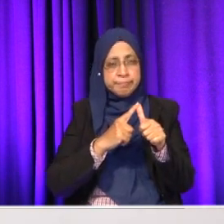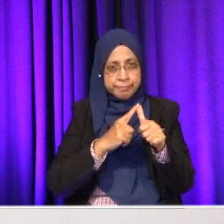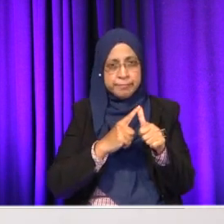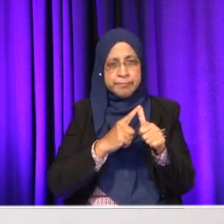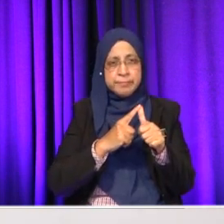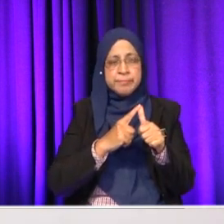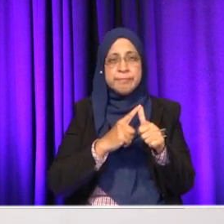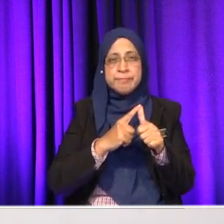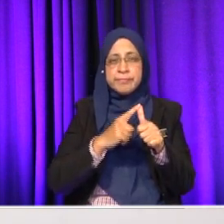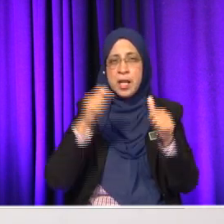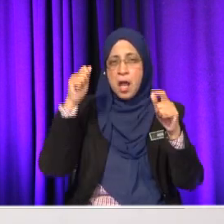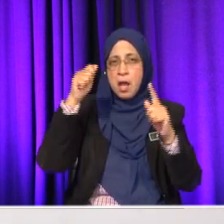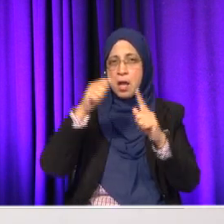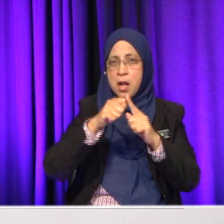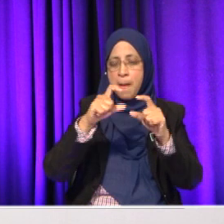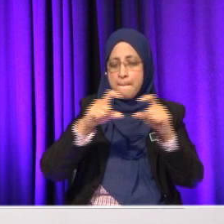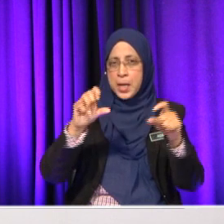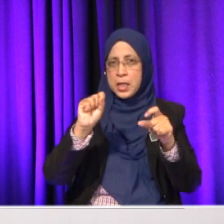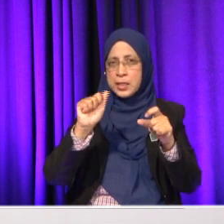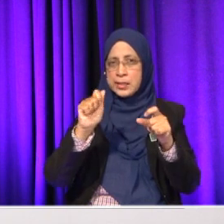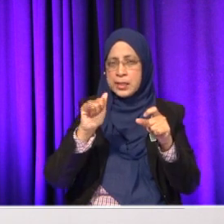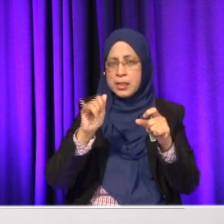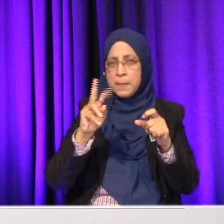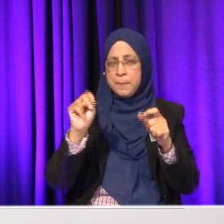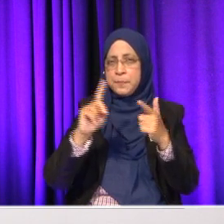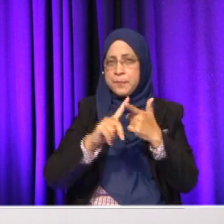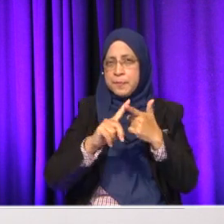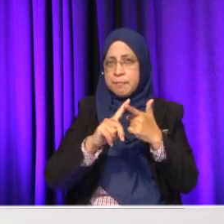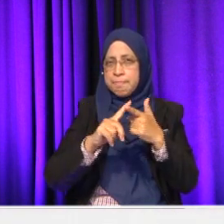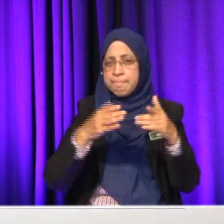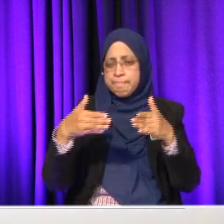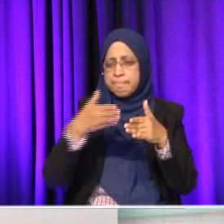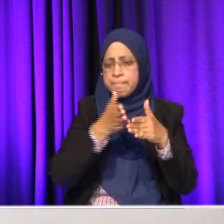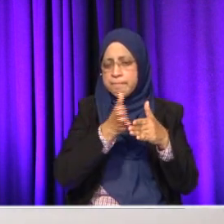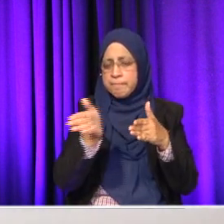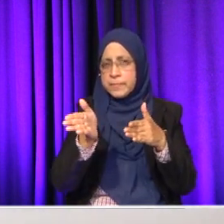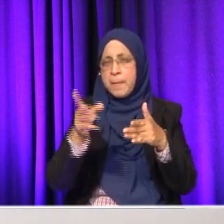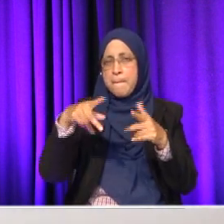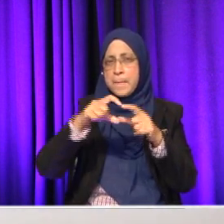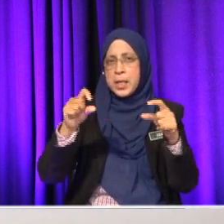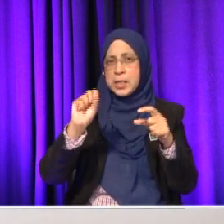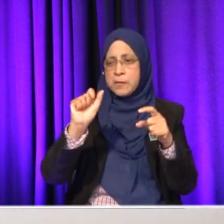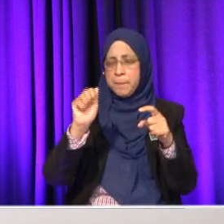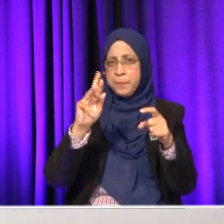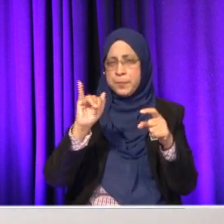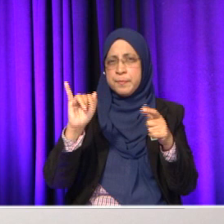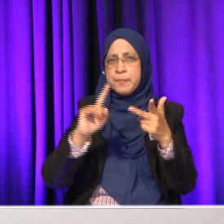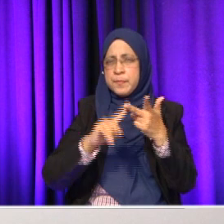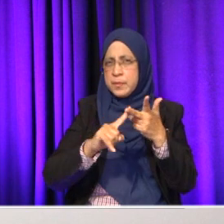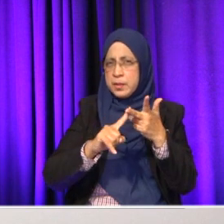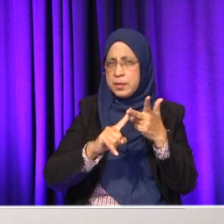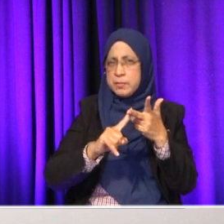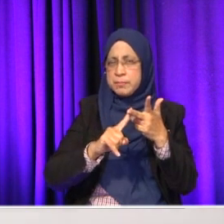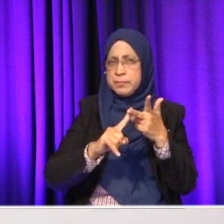salih. Ya. Yang kedua ialah persimpangan pipe salih. Okey, persimpangan. Lepas